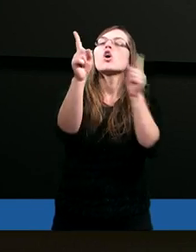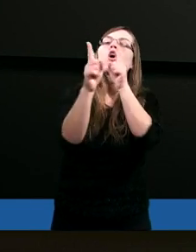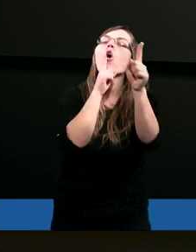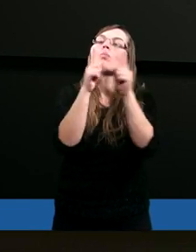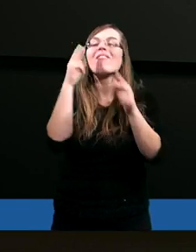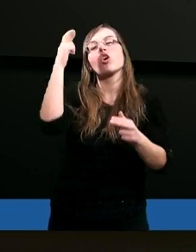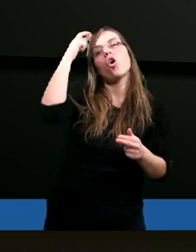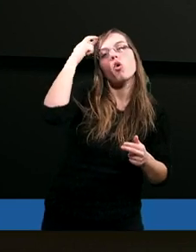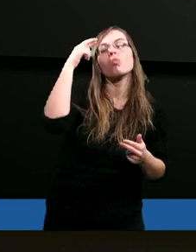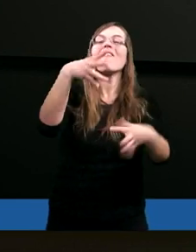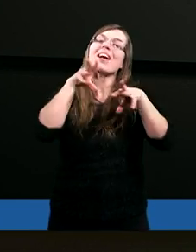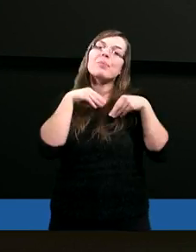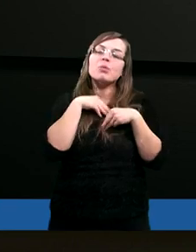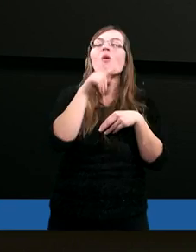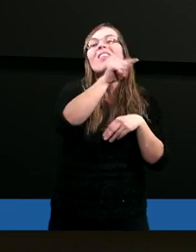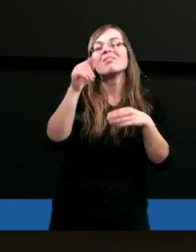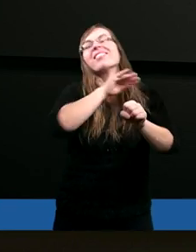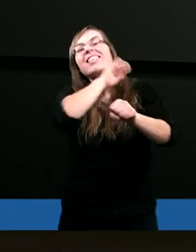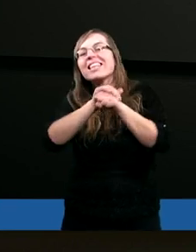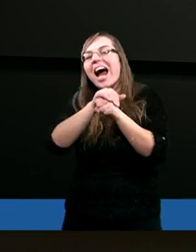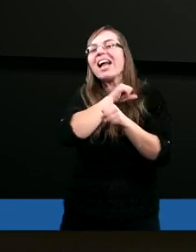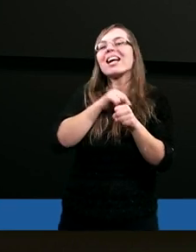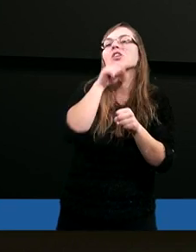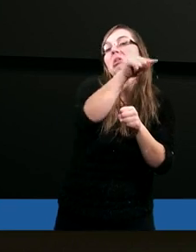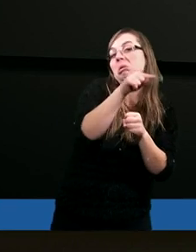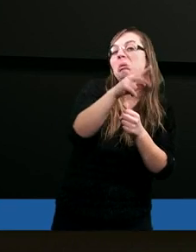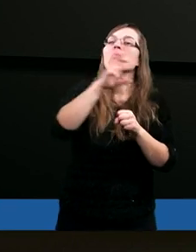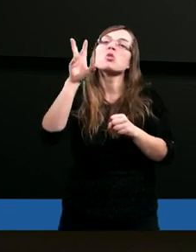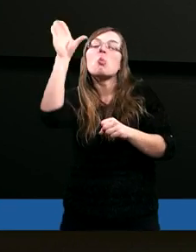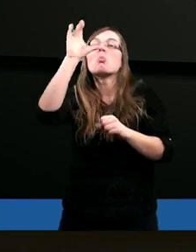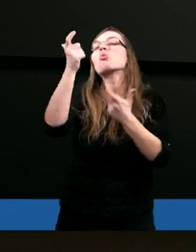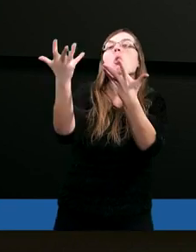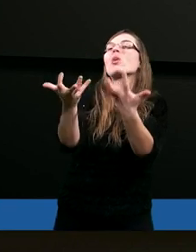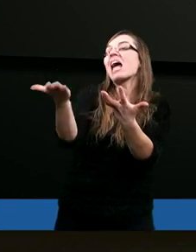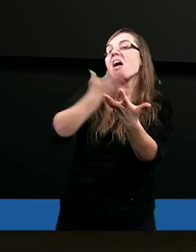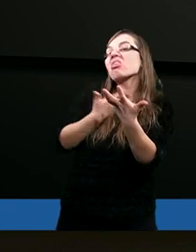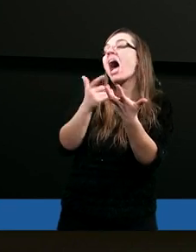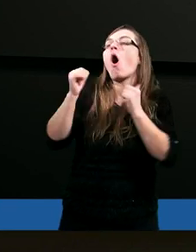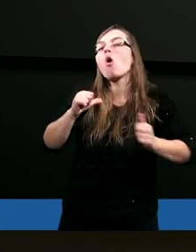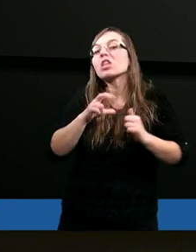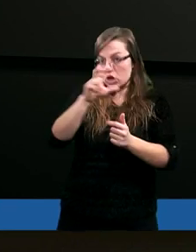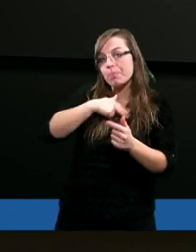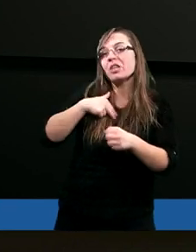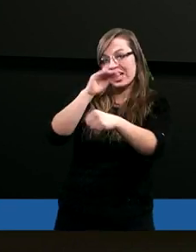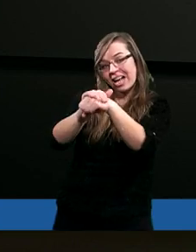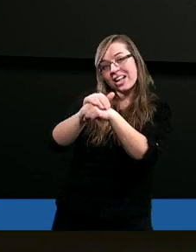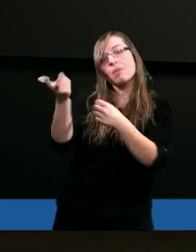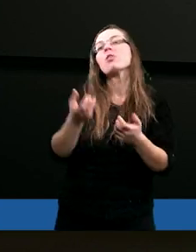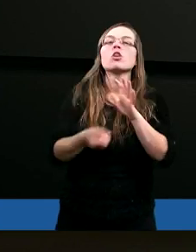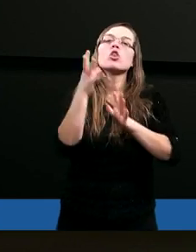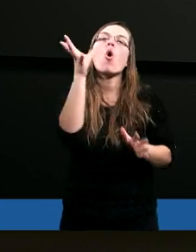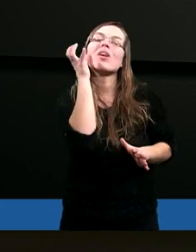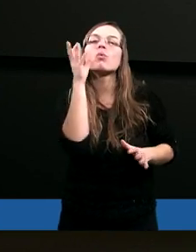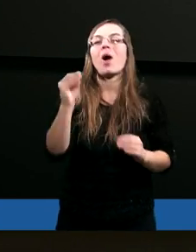rozumować, przyjmować, zgadzać się z tym, czego Bóg od nas oczekuje. Drodzy